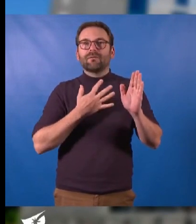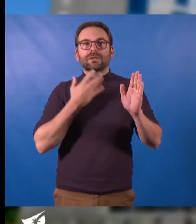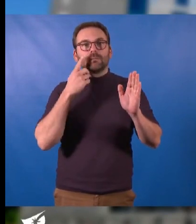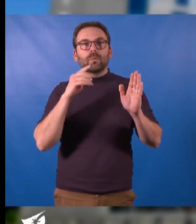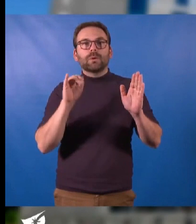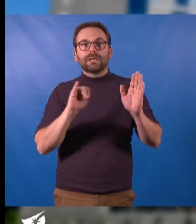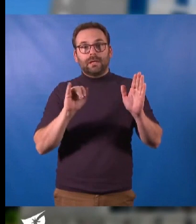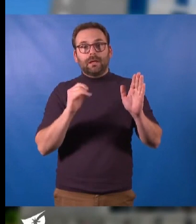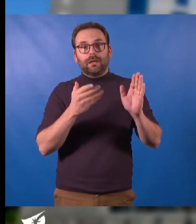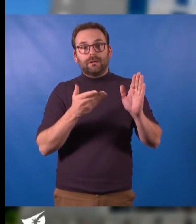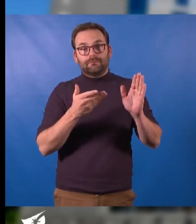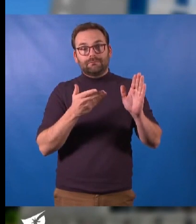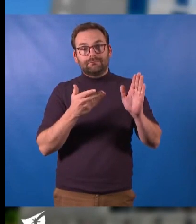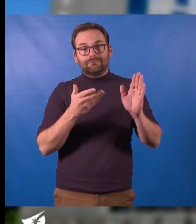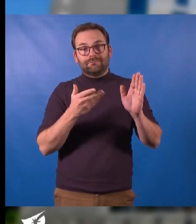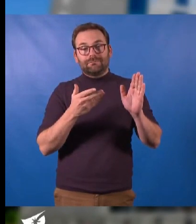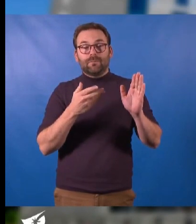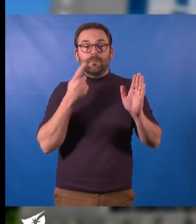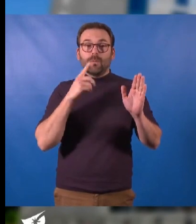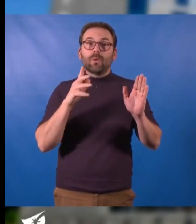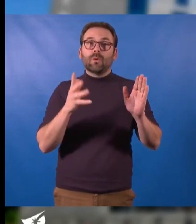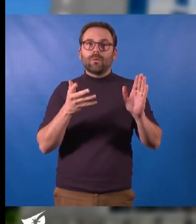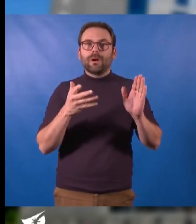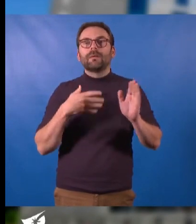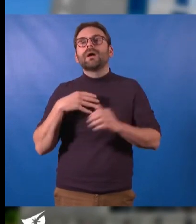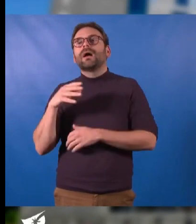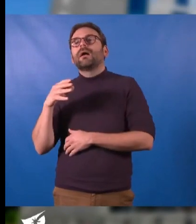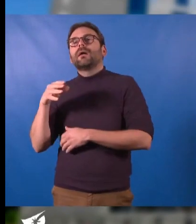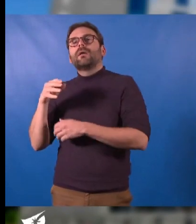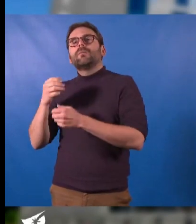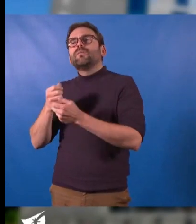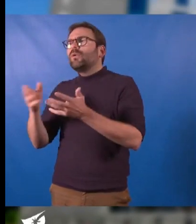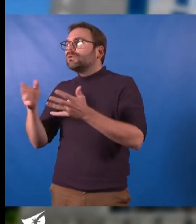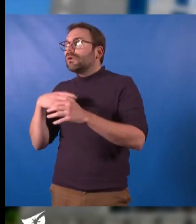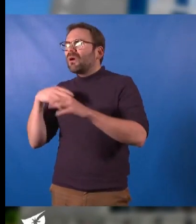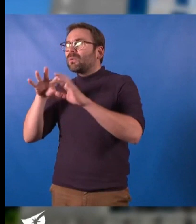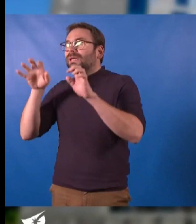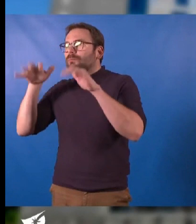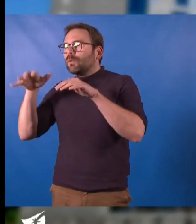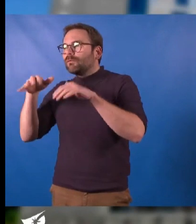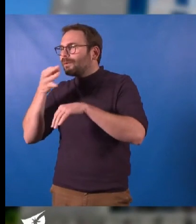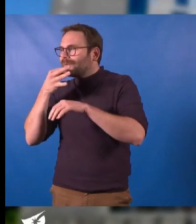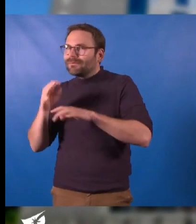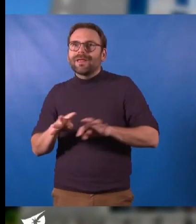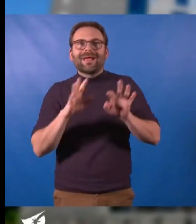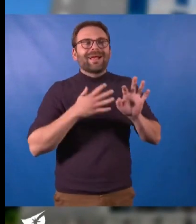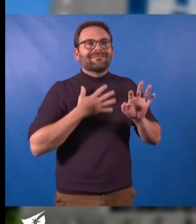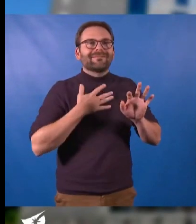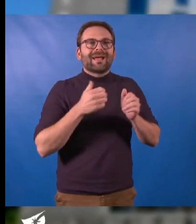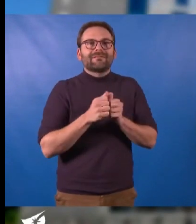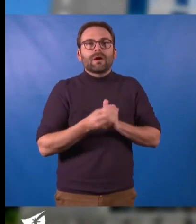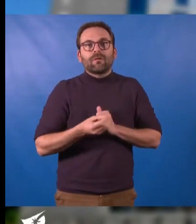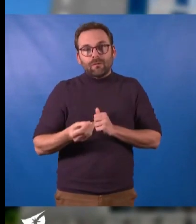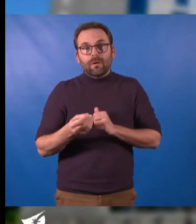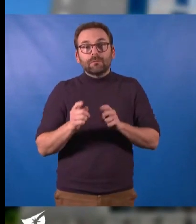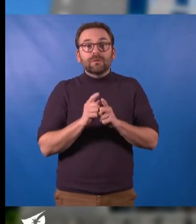à égayer les week-ends plus vieux d'un certain nombre d'entre nous, un peu partout de la métropole avec ses enfants, mais voilà qui sert pour